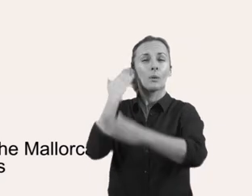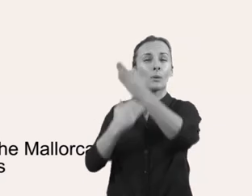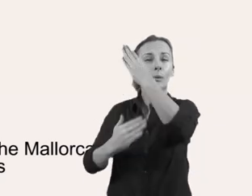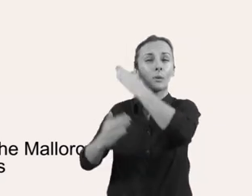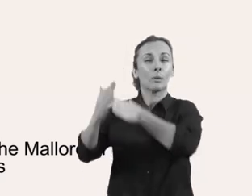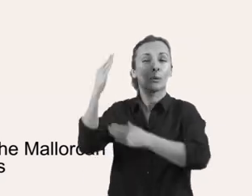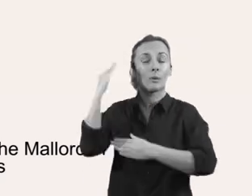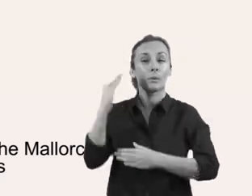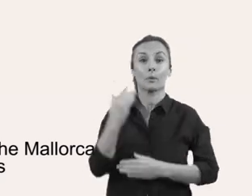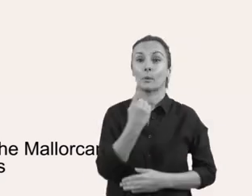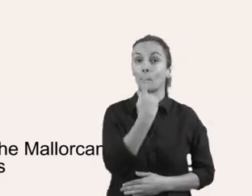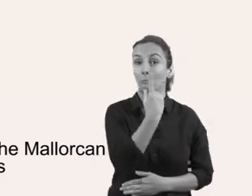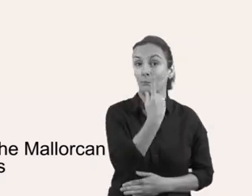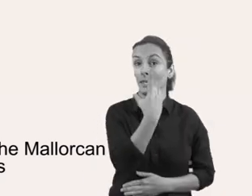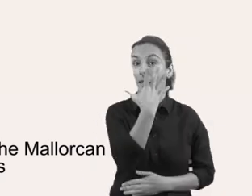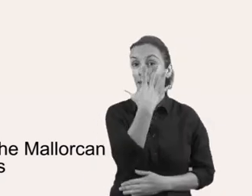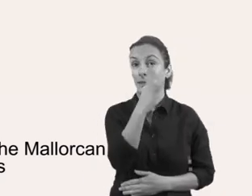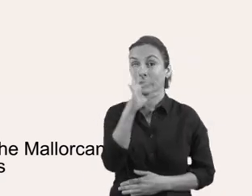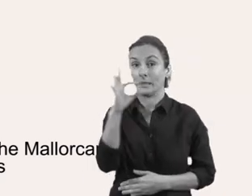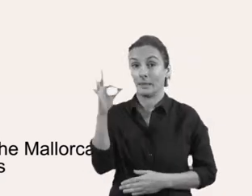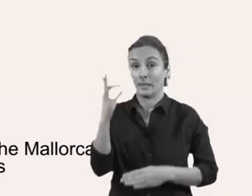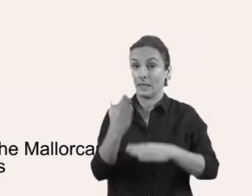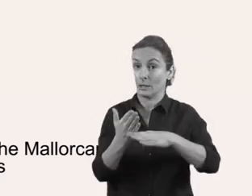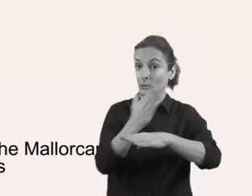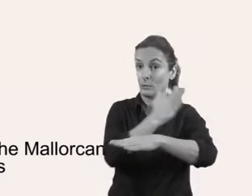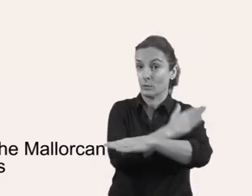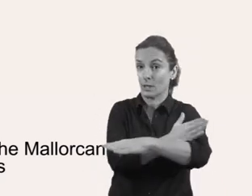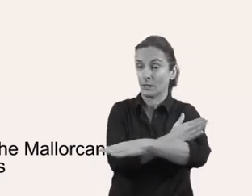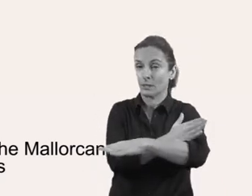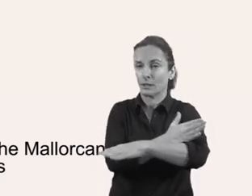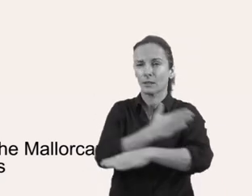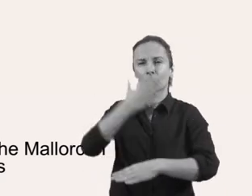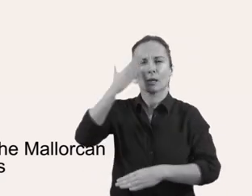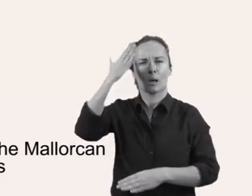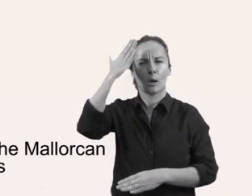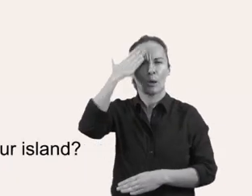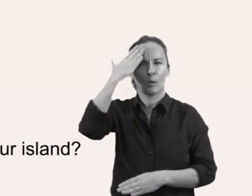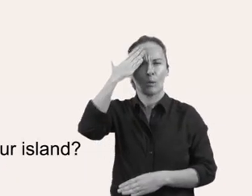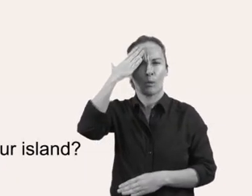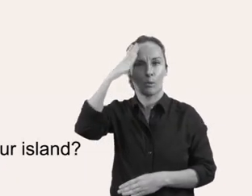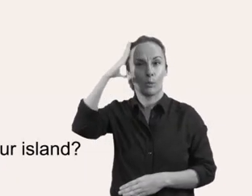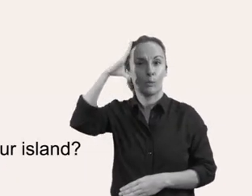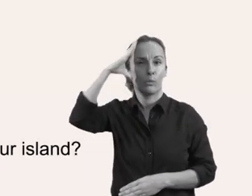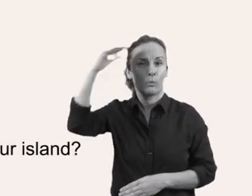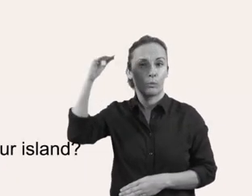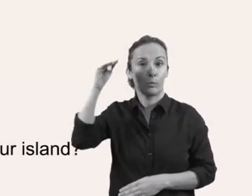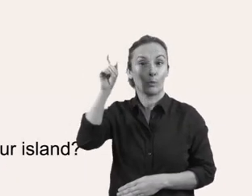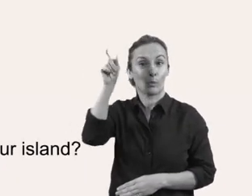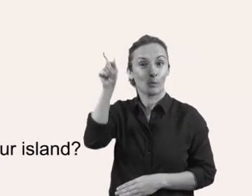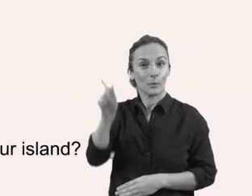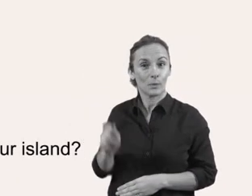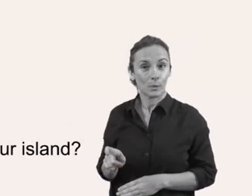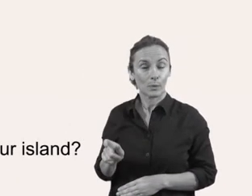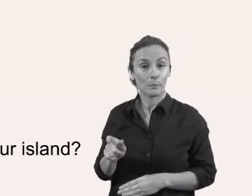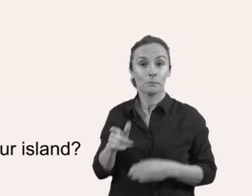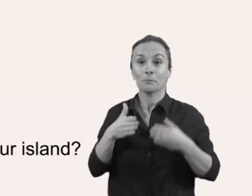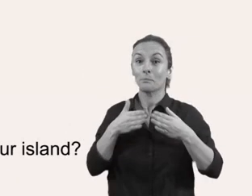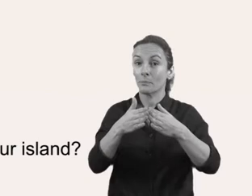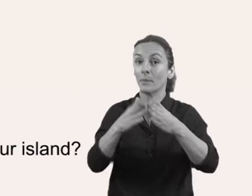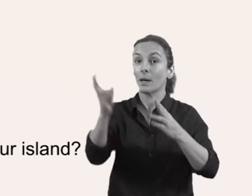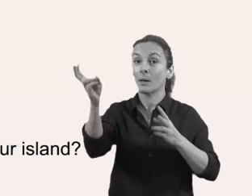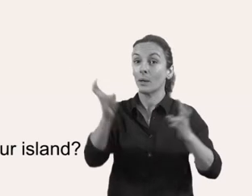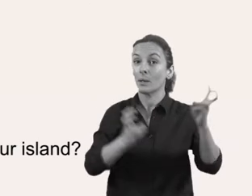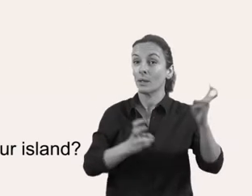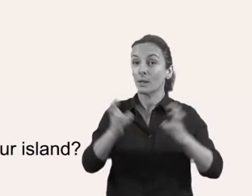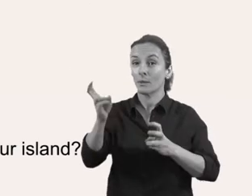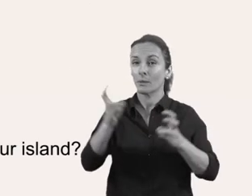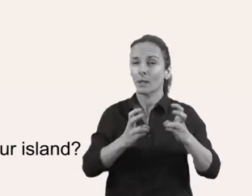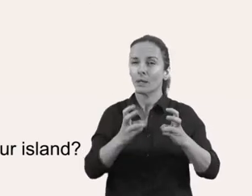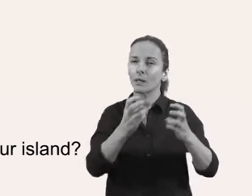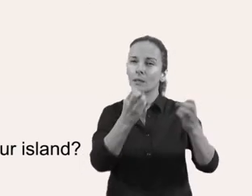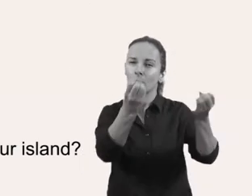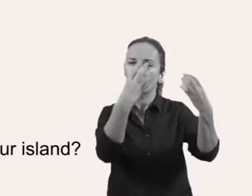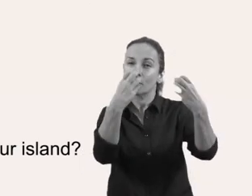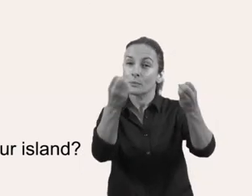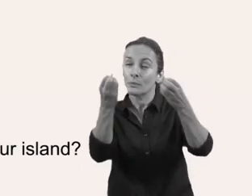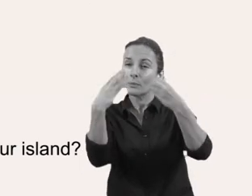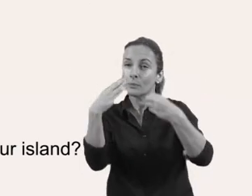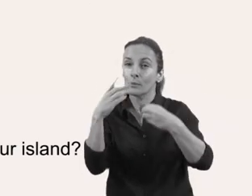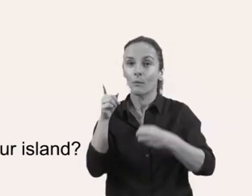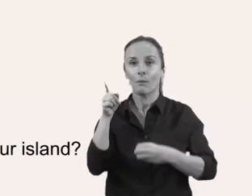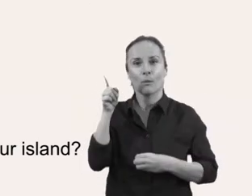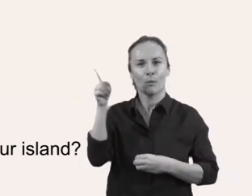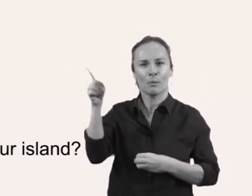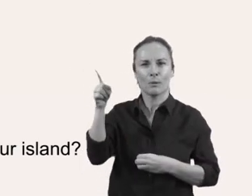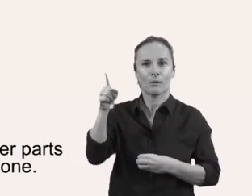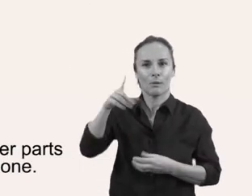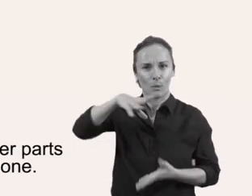Sabies que el mallorquí Abraham Cresques, al segle XIV, va elaborar un nal·les amb les històries que duien els mariners a la nostra illa?